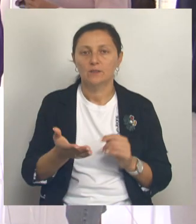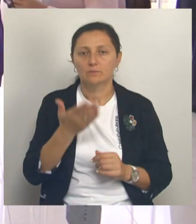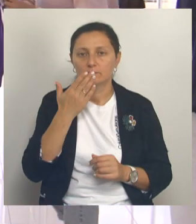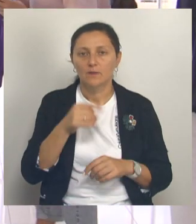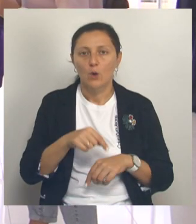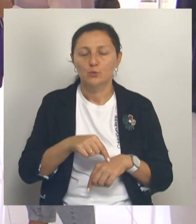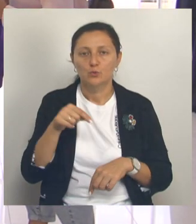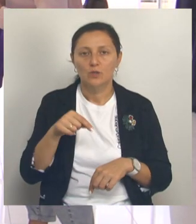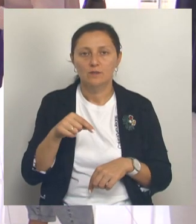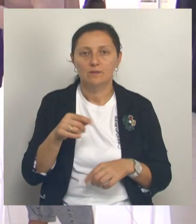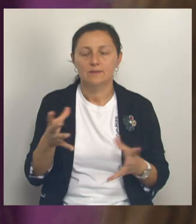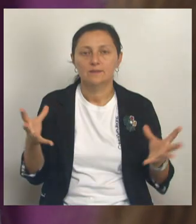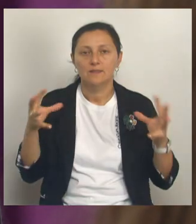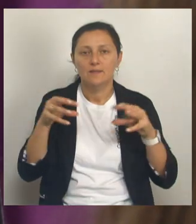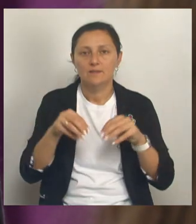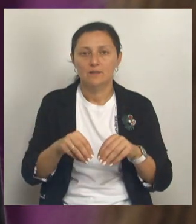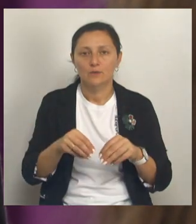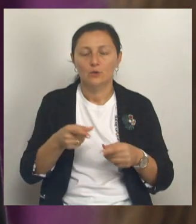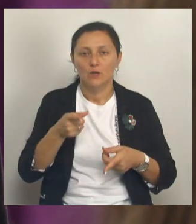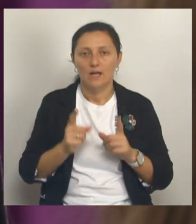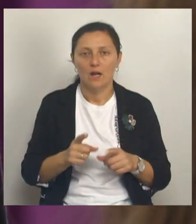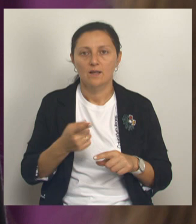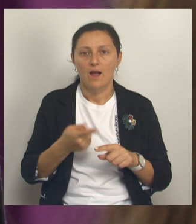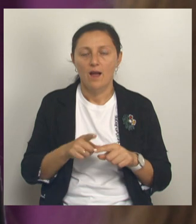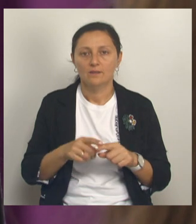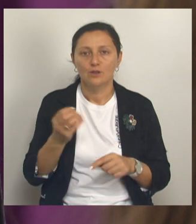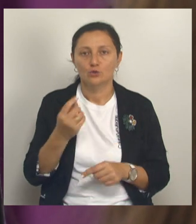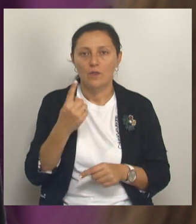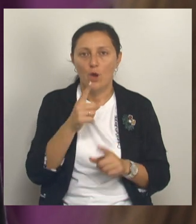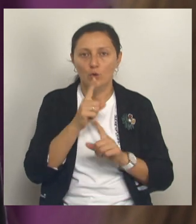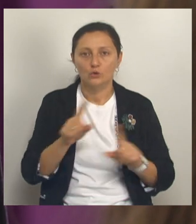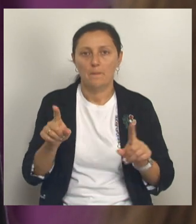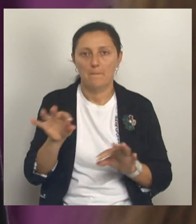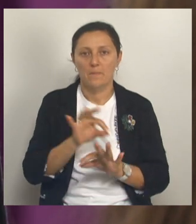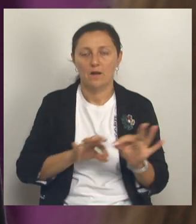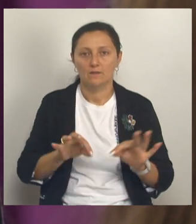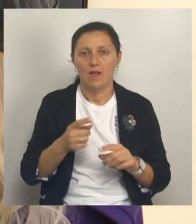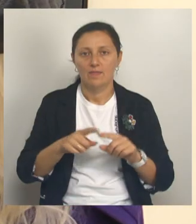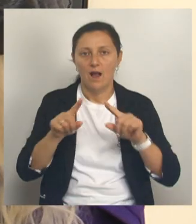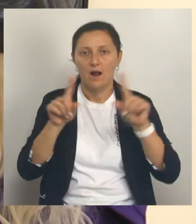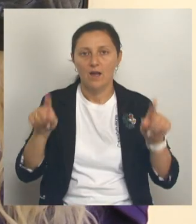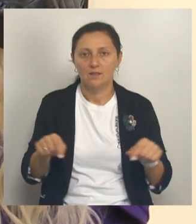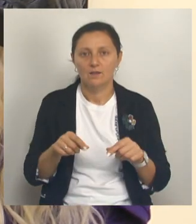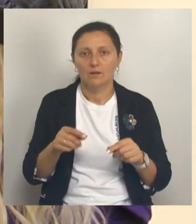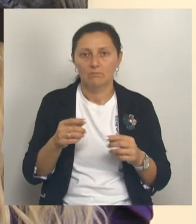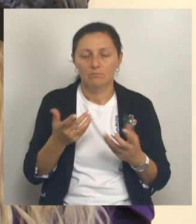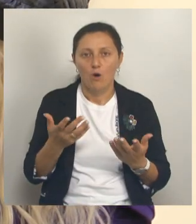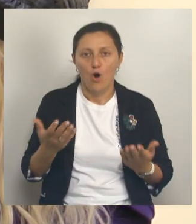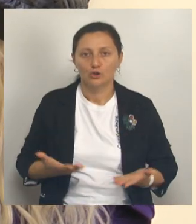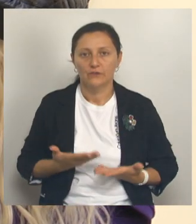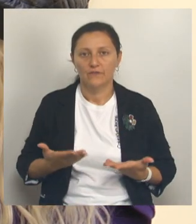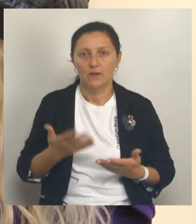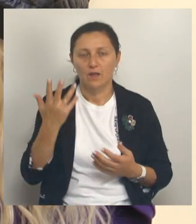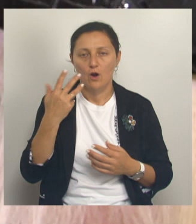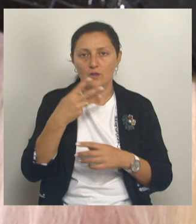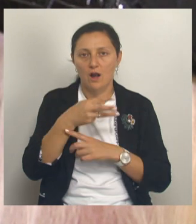ощущения соединяются с дополнительной реальностью. Это еще одна особенность проекта. Часть картин оживает, как только наводишь на них